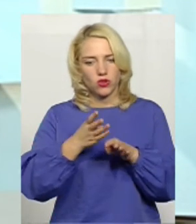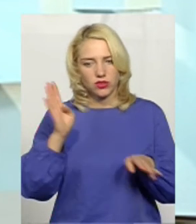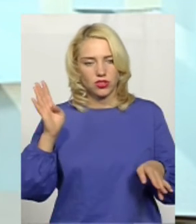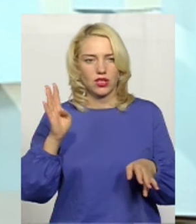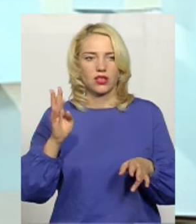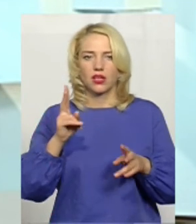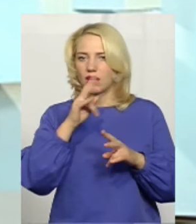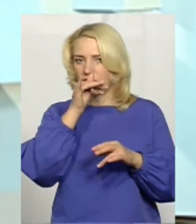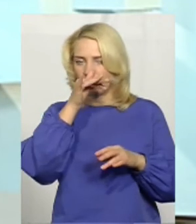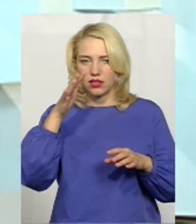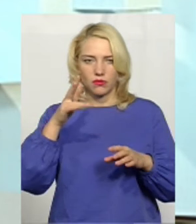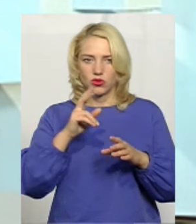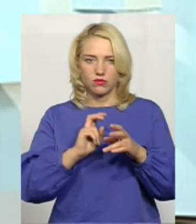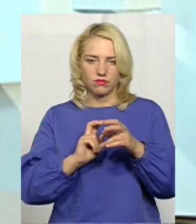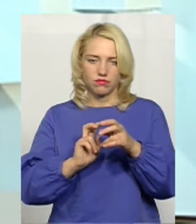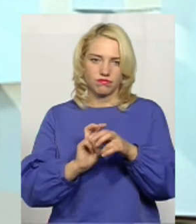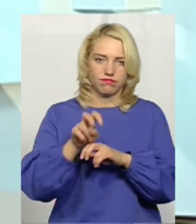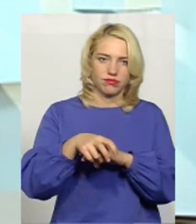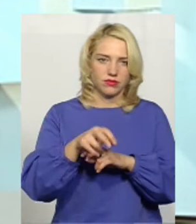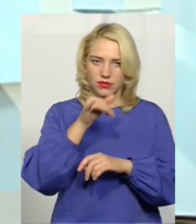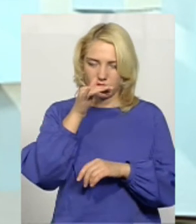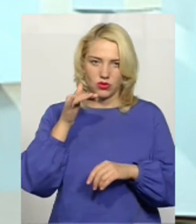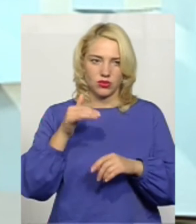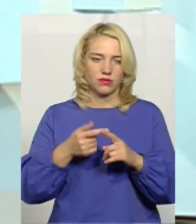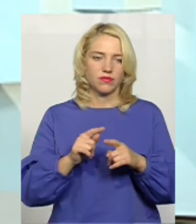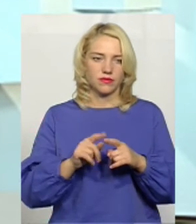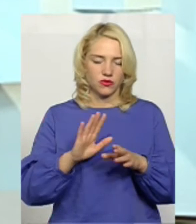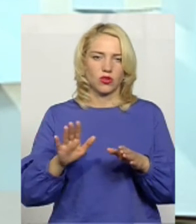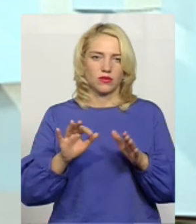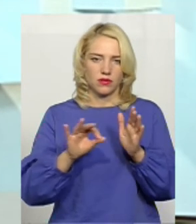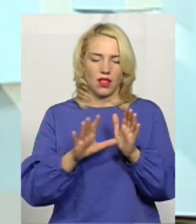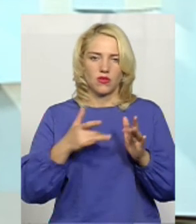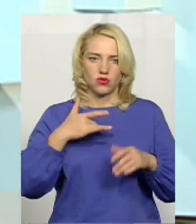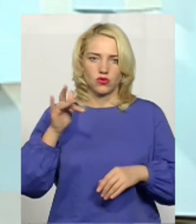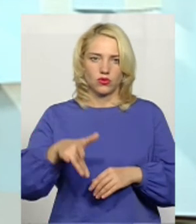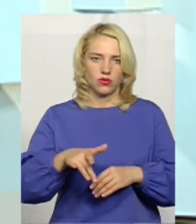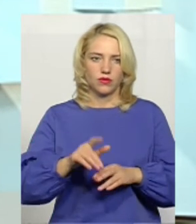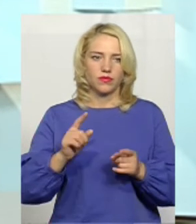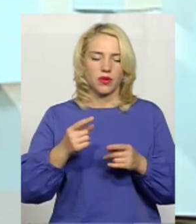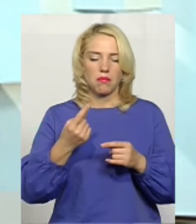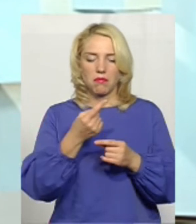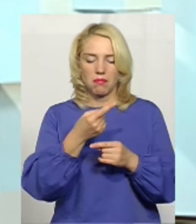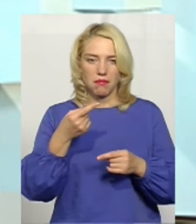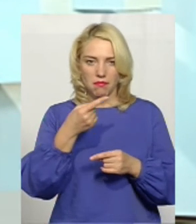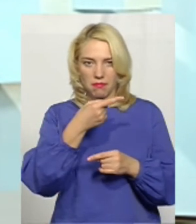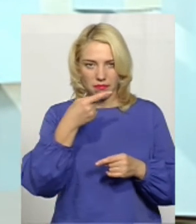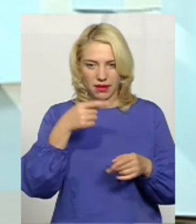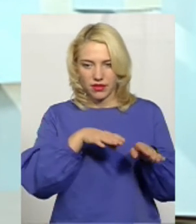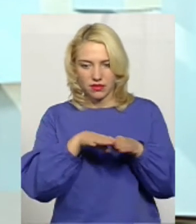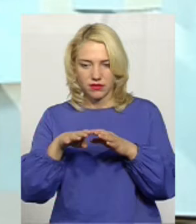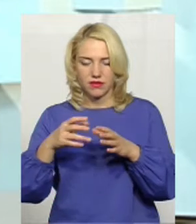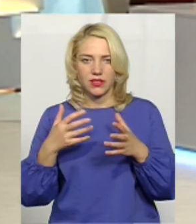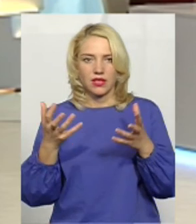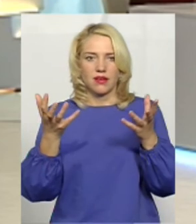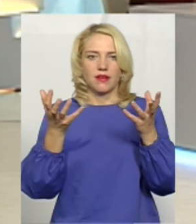ніхто не переступить із пацієнтів цієї межі, тому що первинна ланка відтягує на себе абсолютно всі